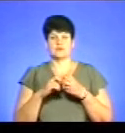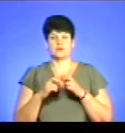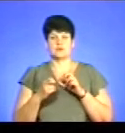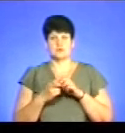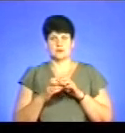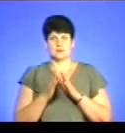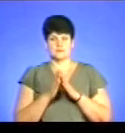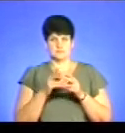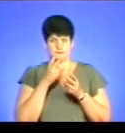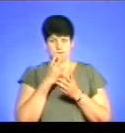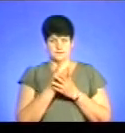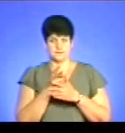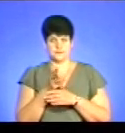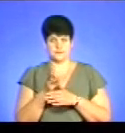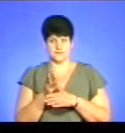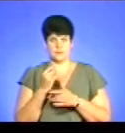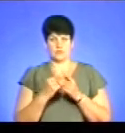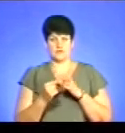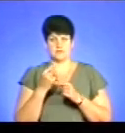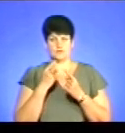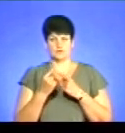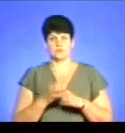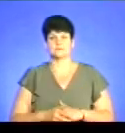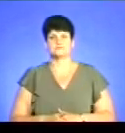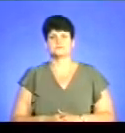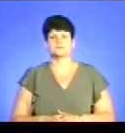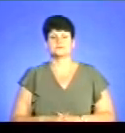Пропоную переглянути відеоматеріал, а потім повернемось до розмови.